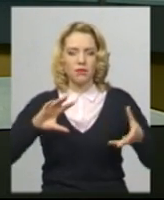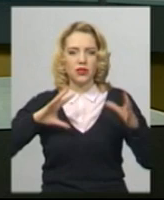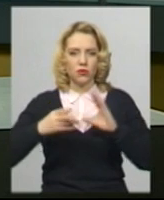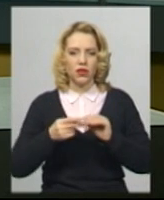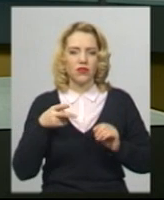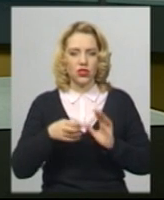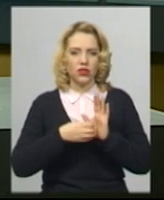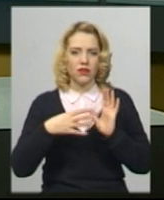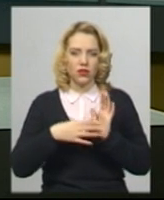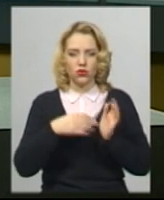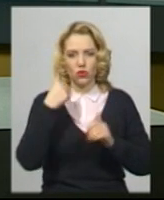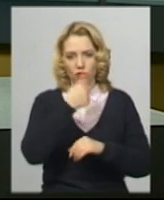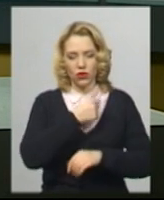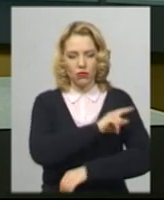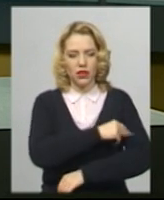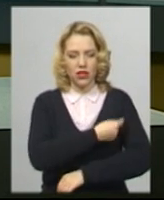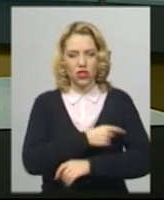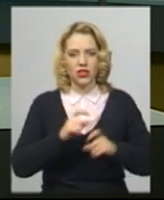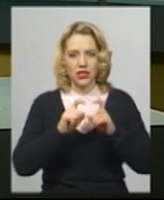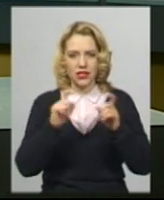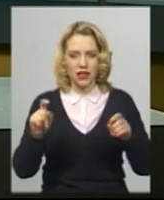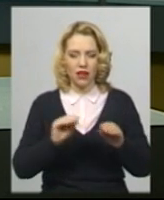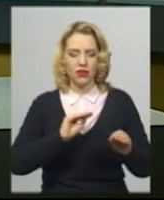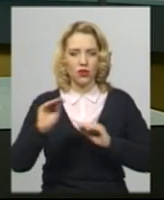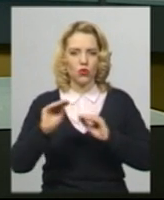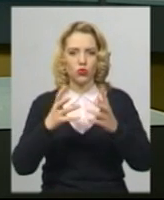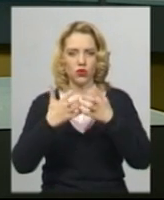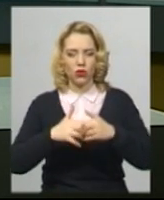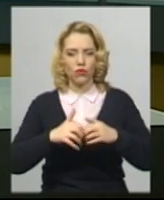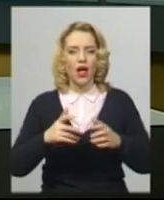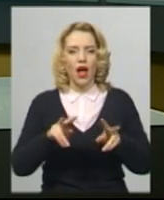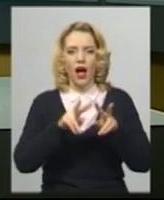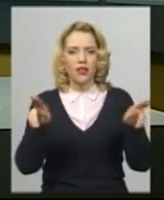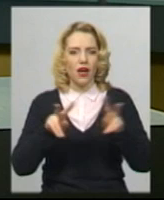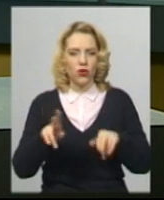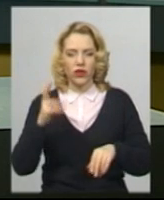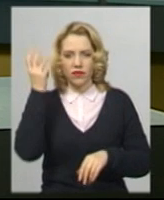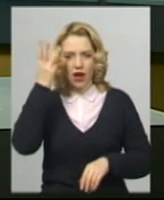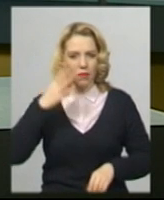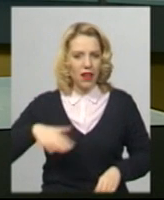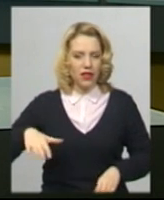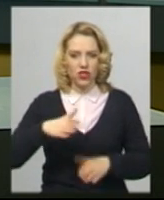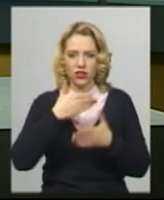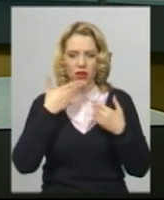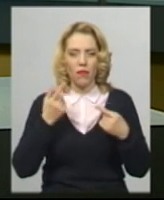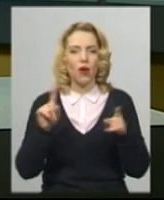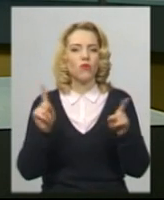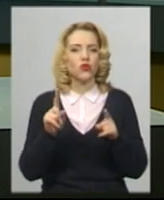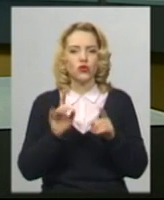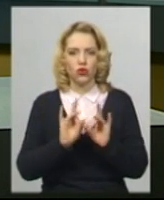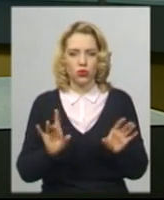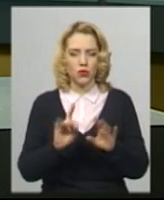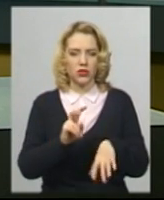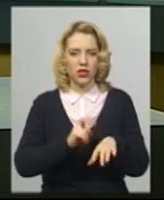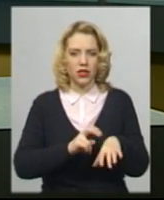Додає, у медичному закладі встановили устаткування, аналогів якого немає більше на Хмельниччині. Про що саме говорить лікар і чи можуть